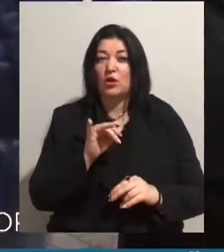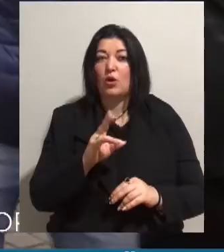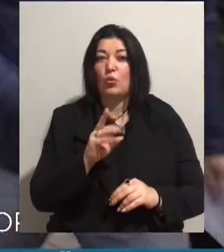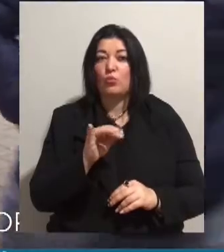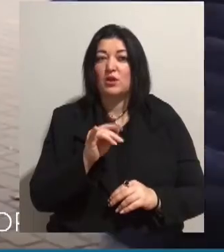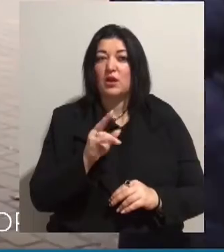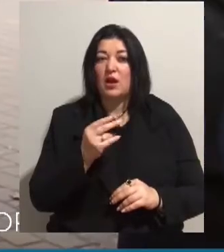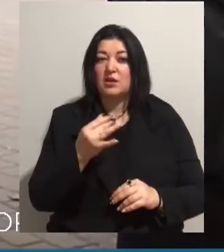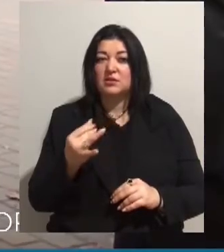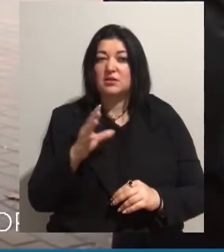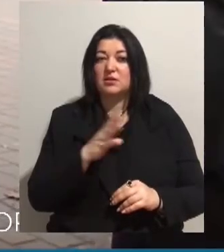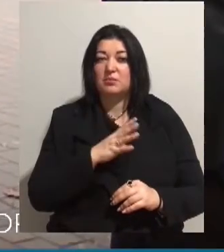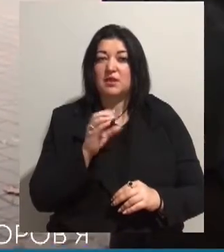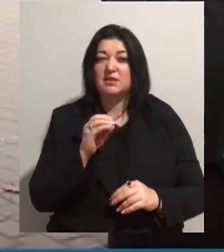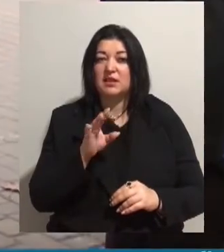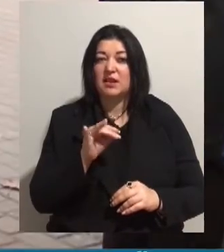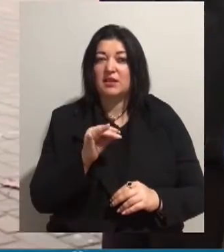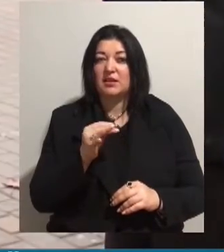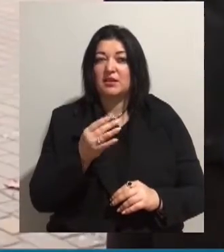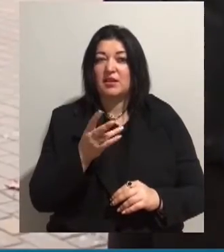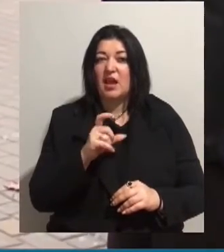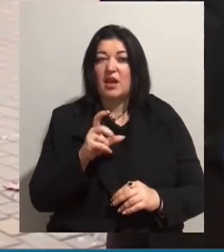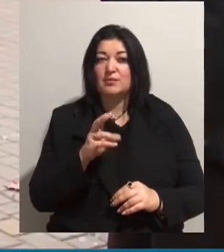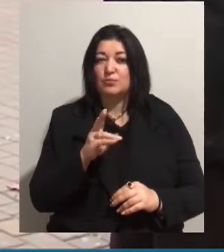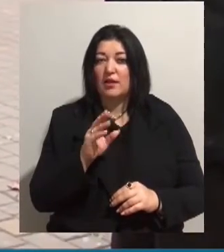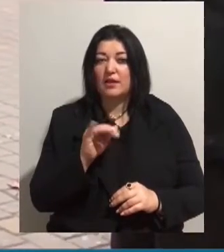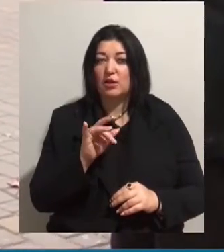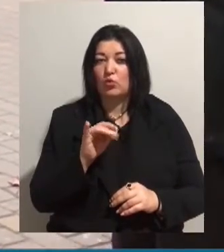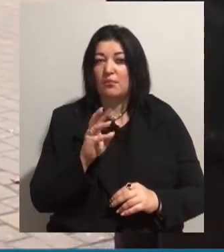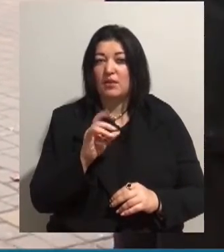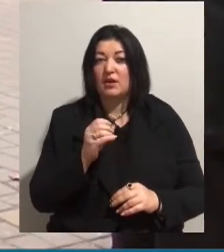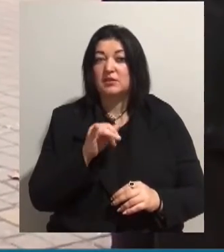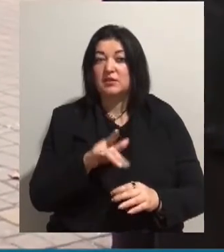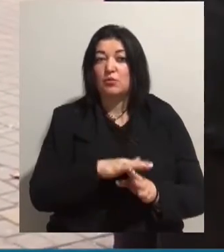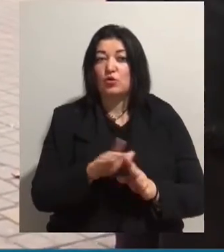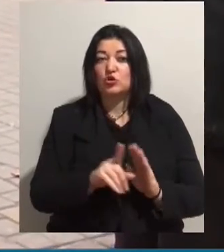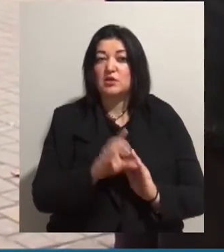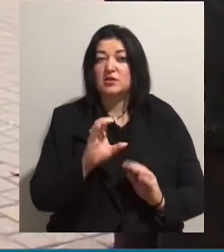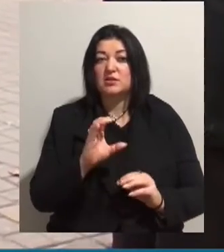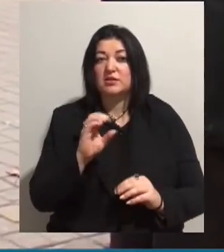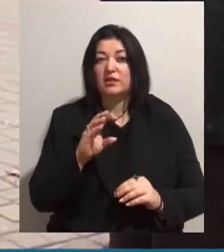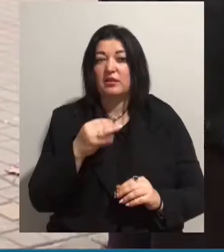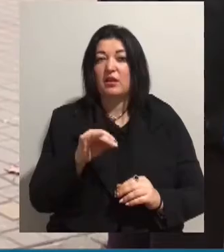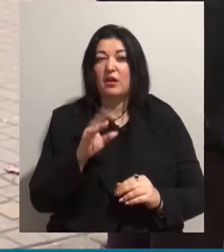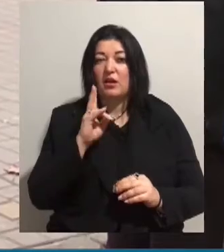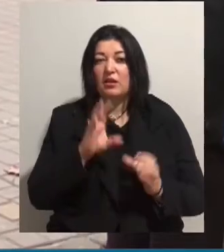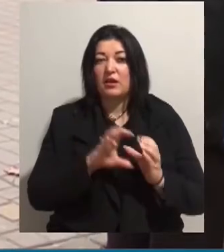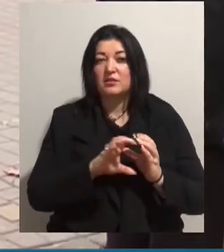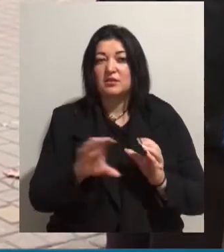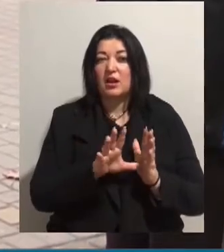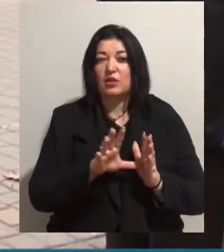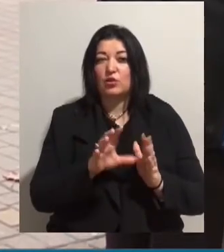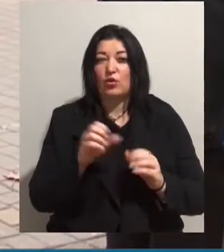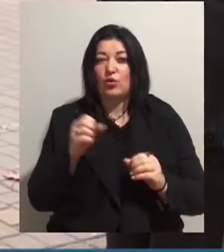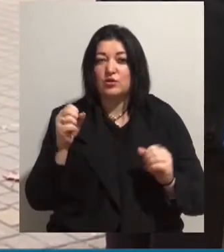сказати, не експлуатуючі. І тут повністю, починаючи з сетей, каналізації, електроосвіщення, все привели